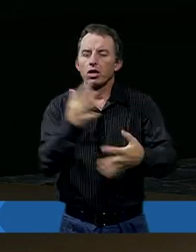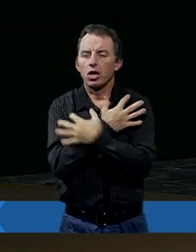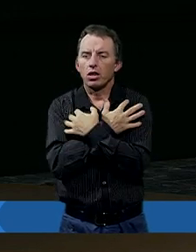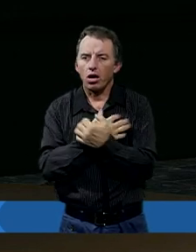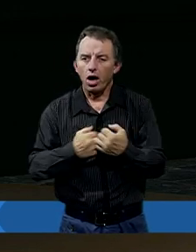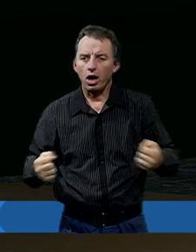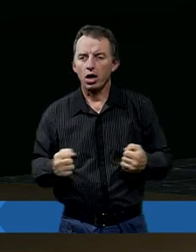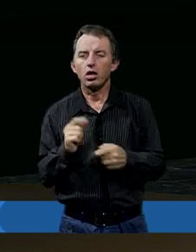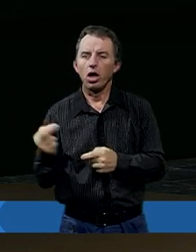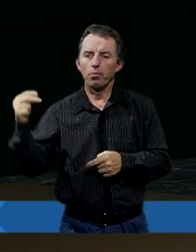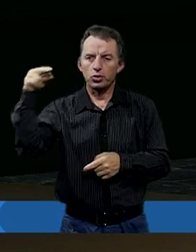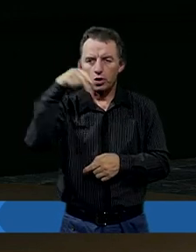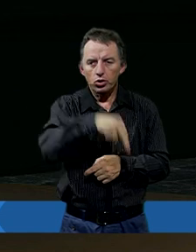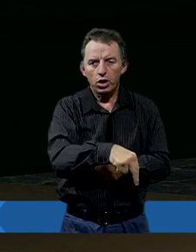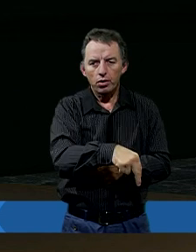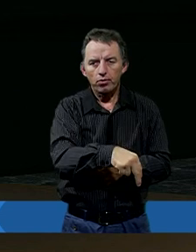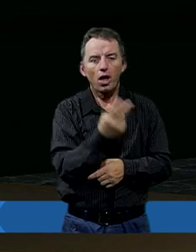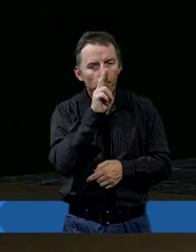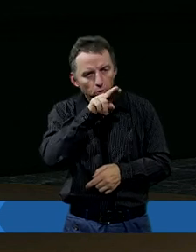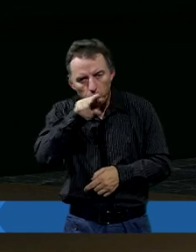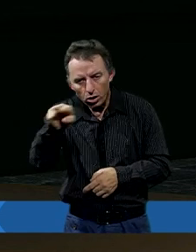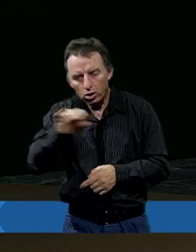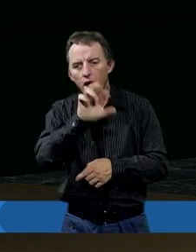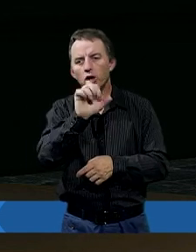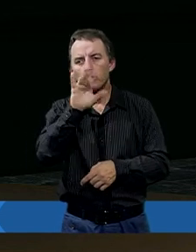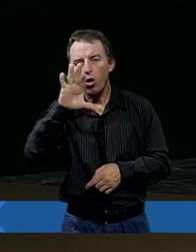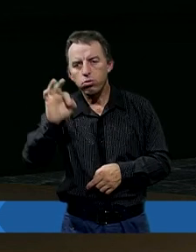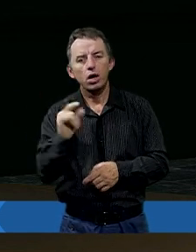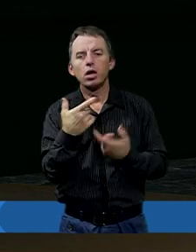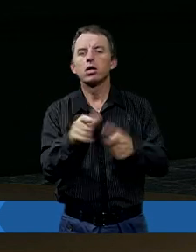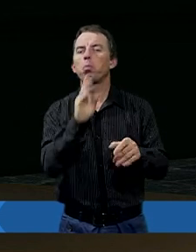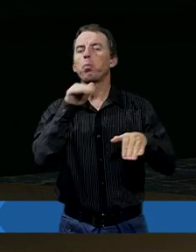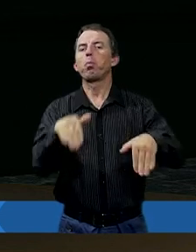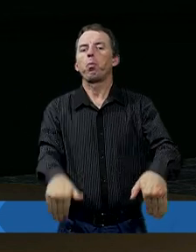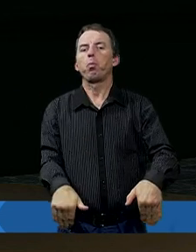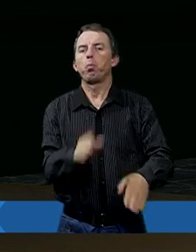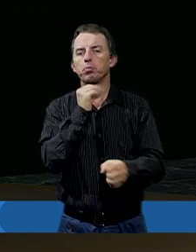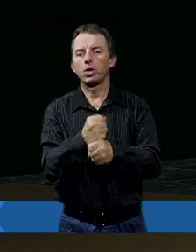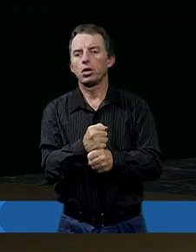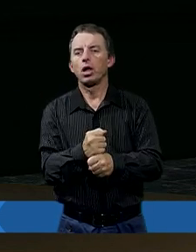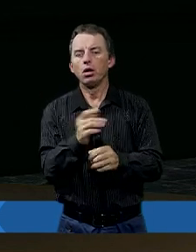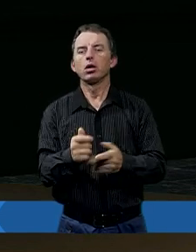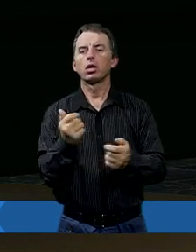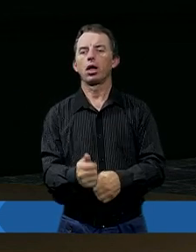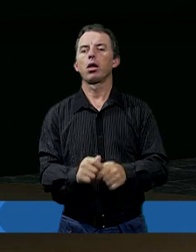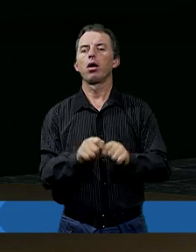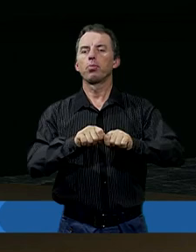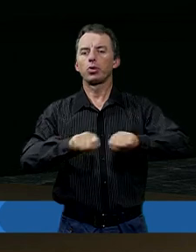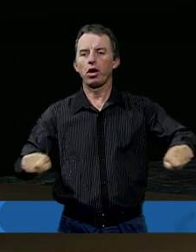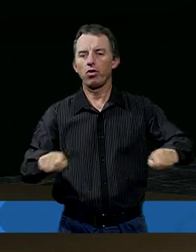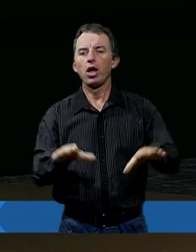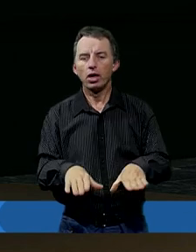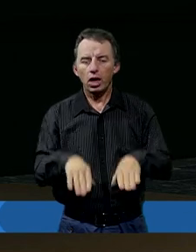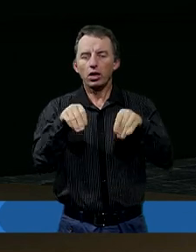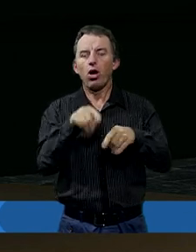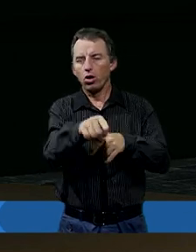No bo tak, przyszli, popatrzyli na niego i za nie mówili. I w końcu przerywa i zaczyna